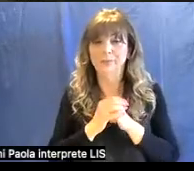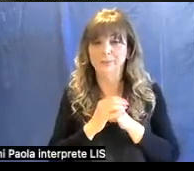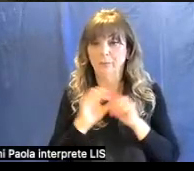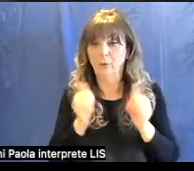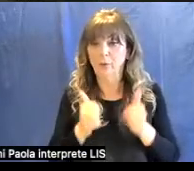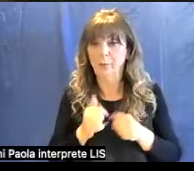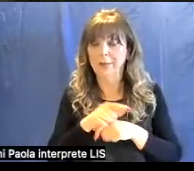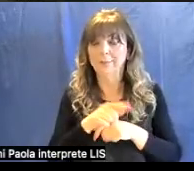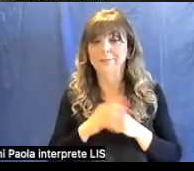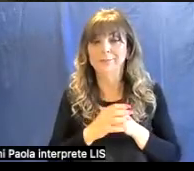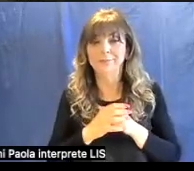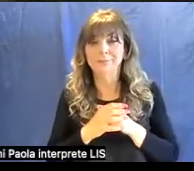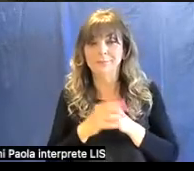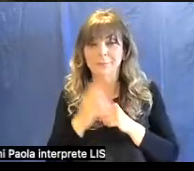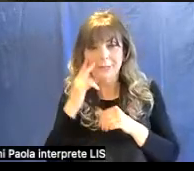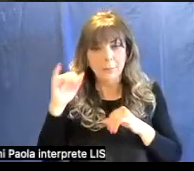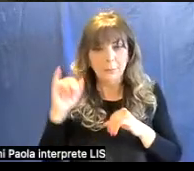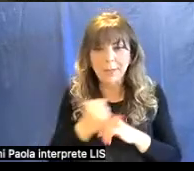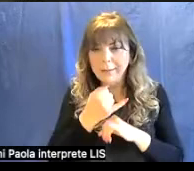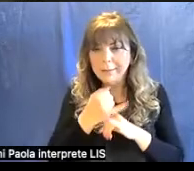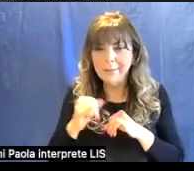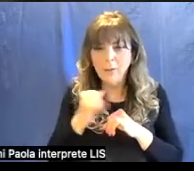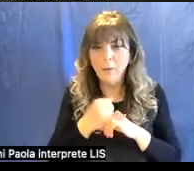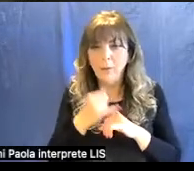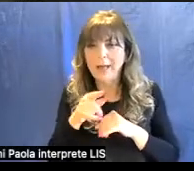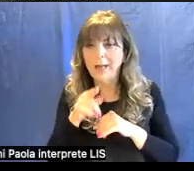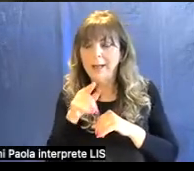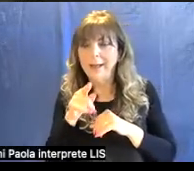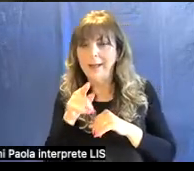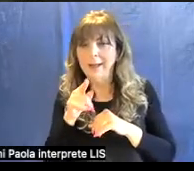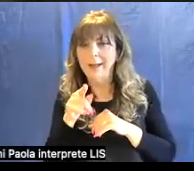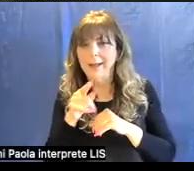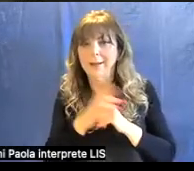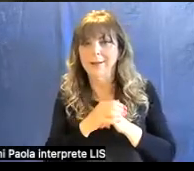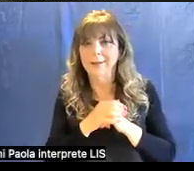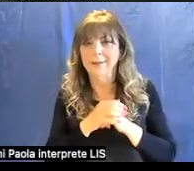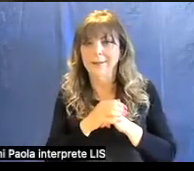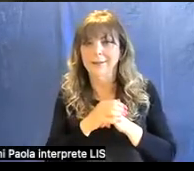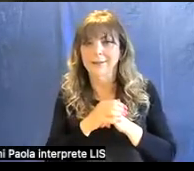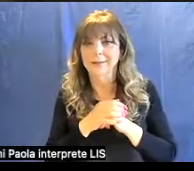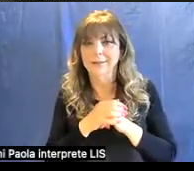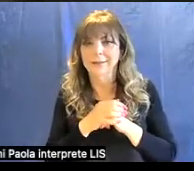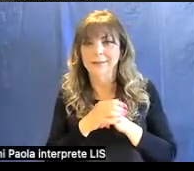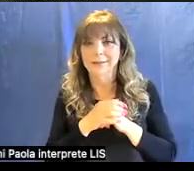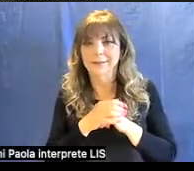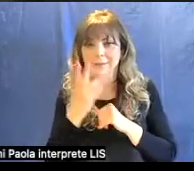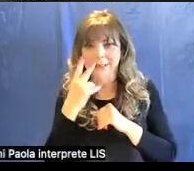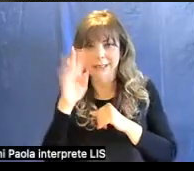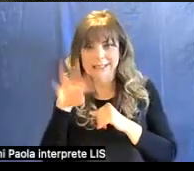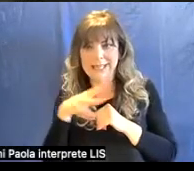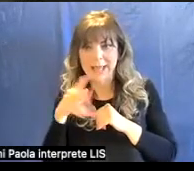Vediamo più in dettaglio come sono costituite appunto questo lo schermo.